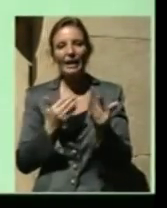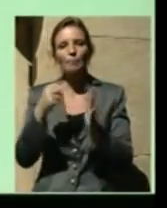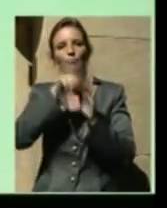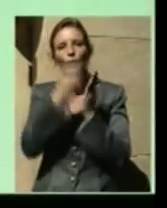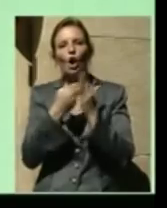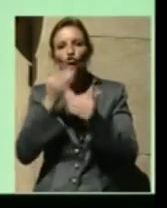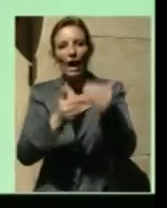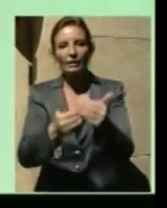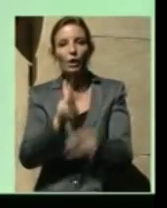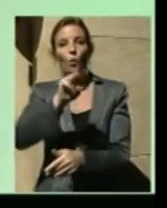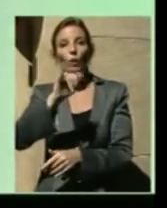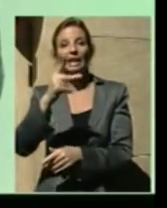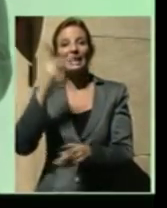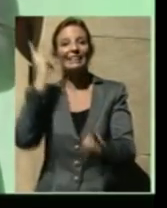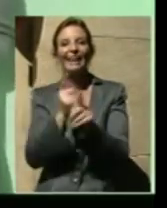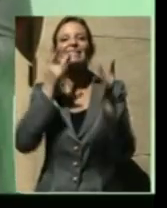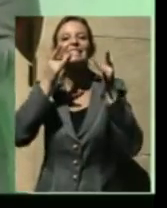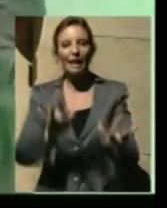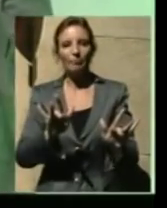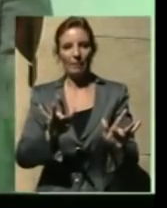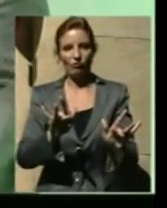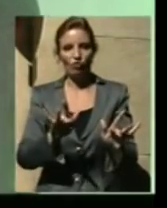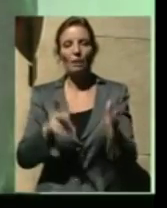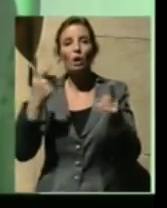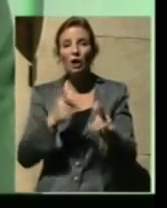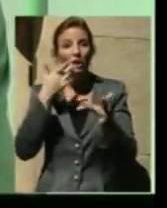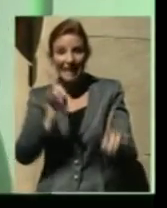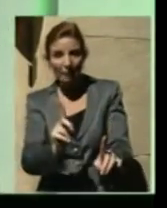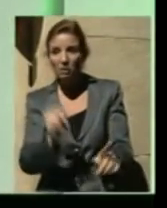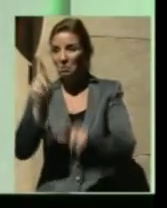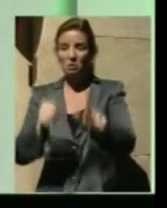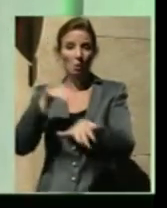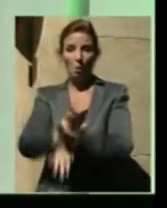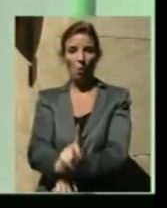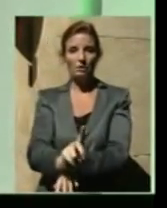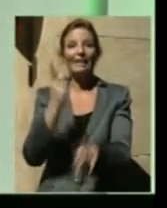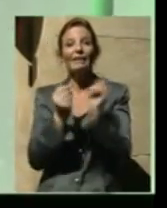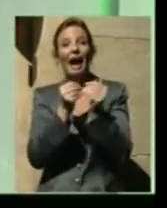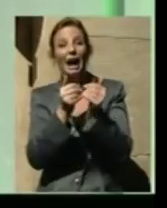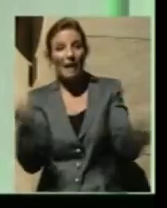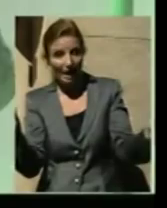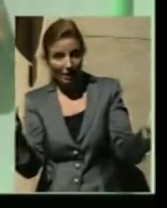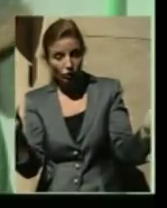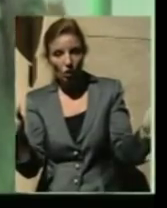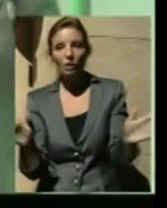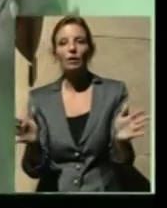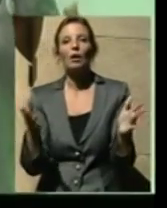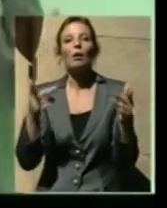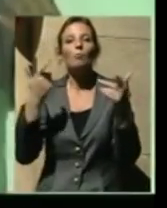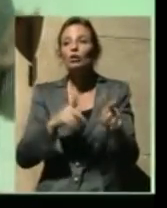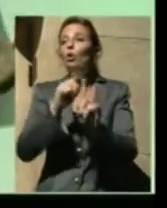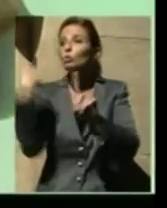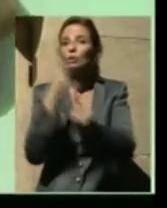deve essere software semplice, perché altrimenti le persone non lo usano. Deve essere aperto, deve poter essere